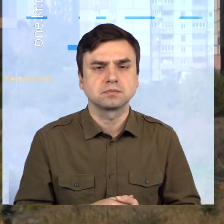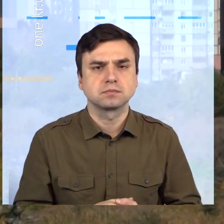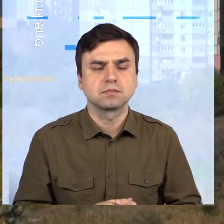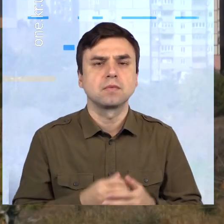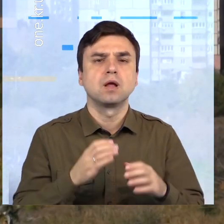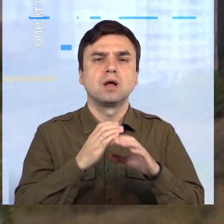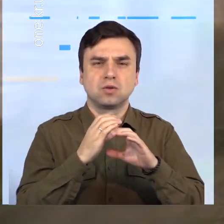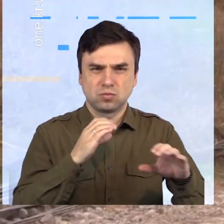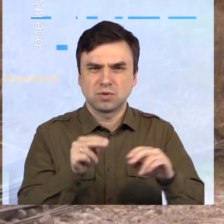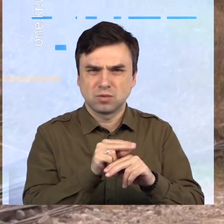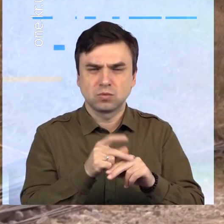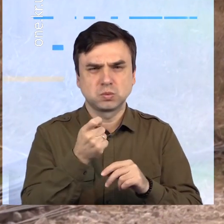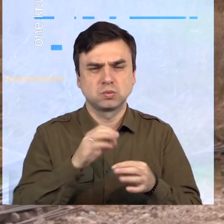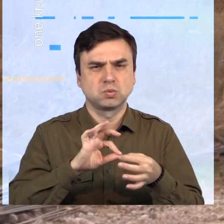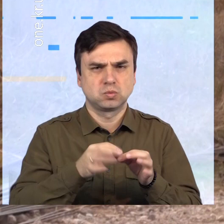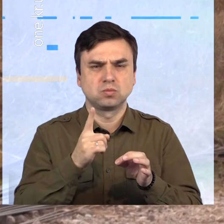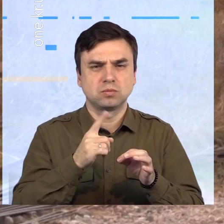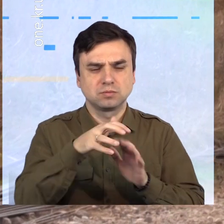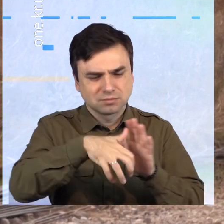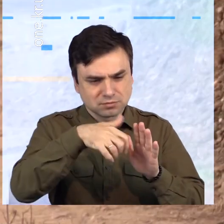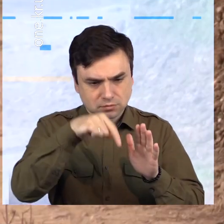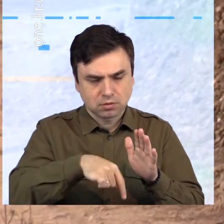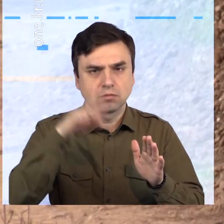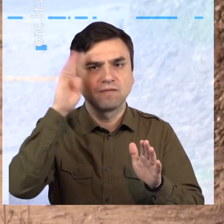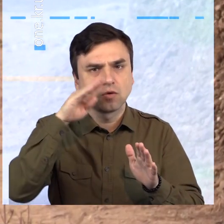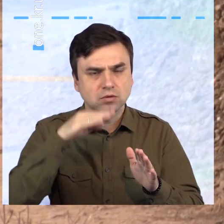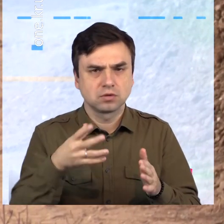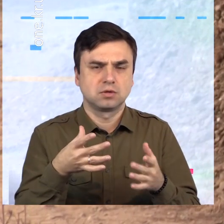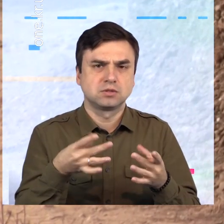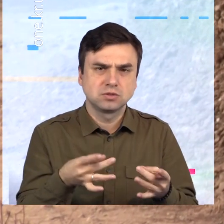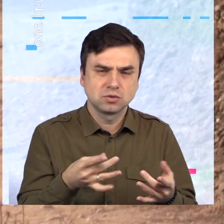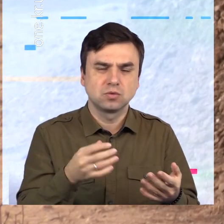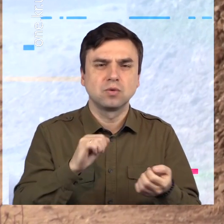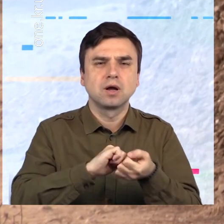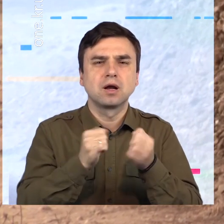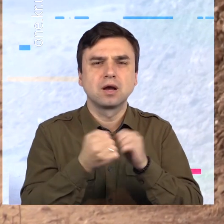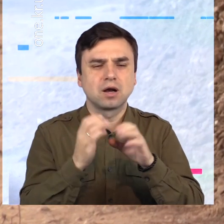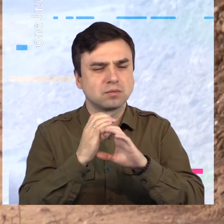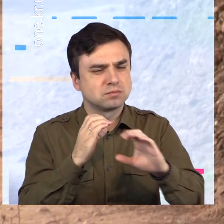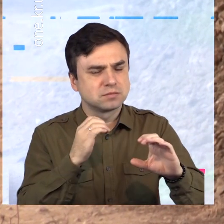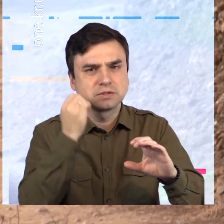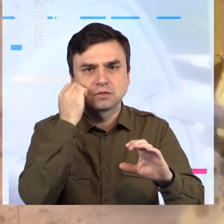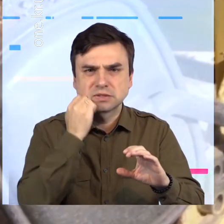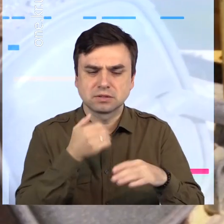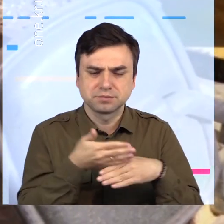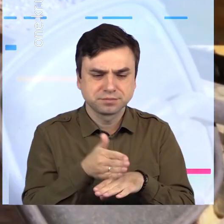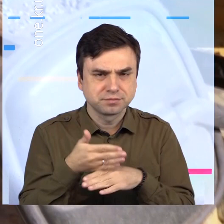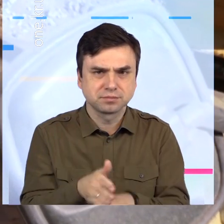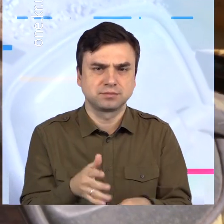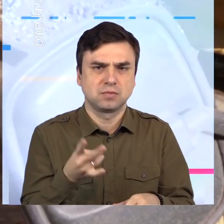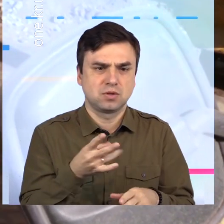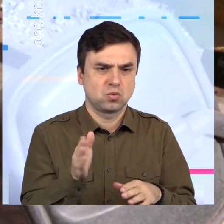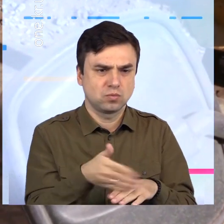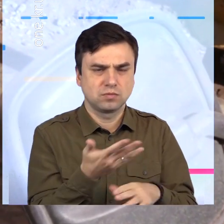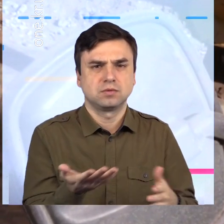наявністю ґрунтових вод, заляганням підземних комунікацій, а також суттєвою зношеністю старих залізобетонних труб. Втім, вже до